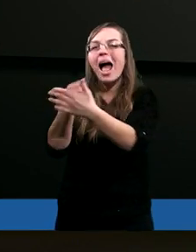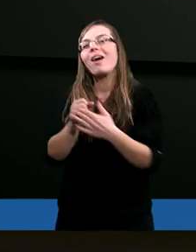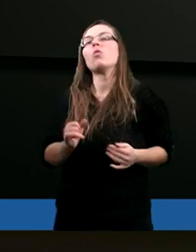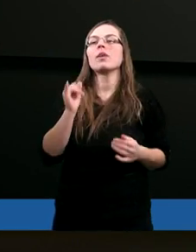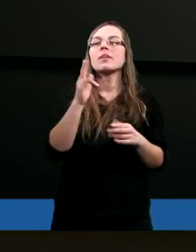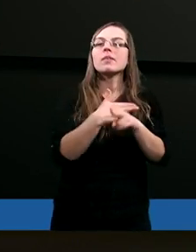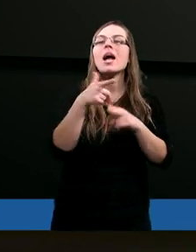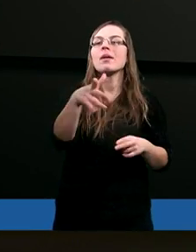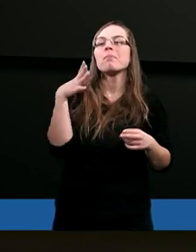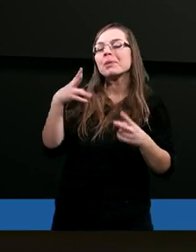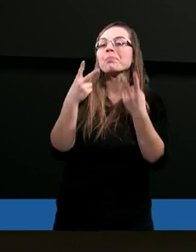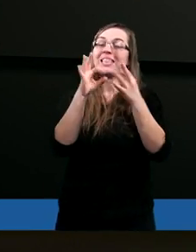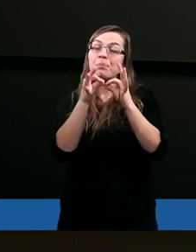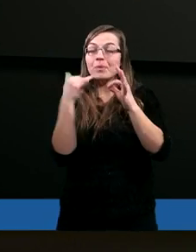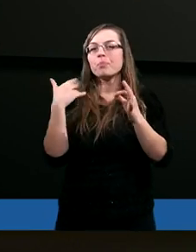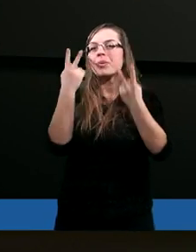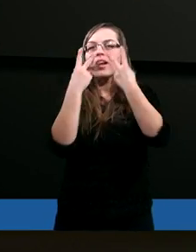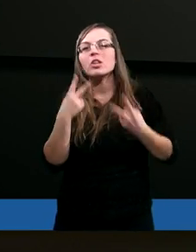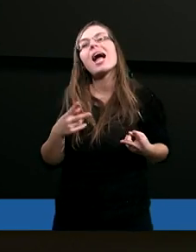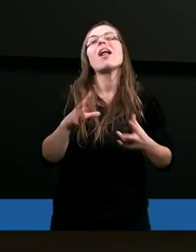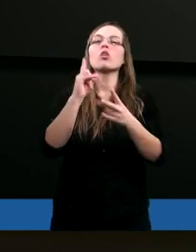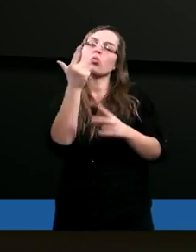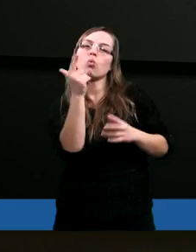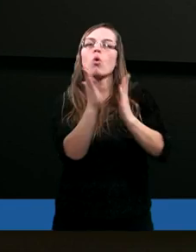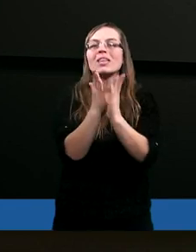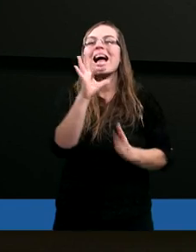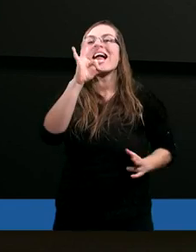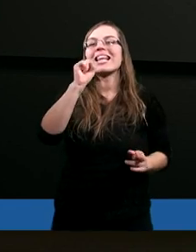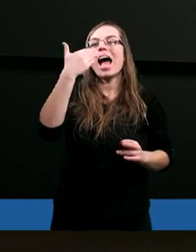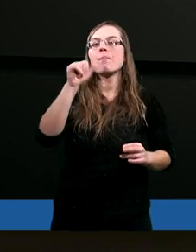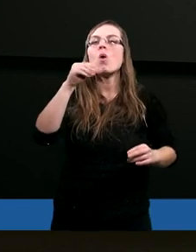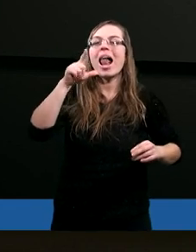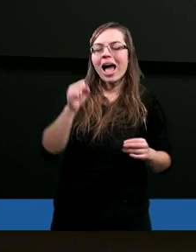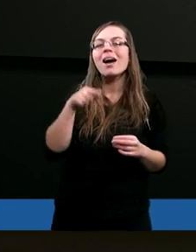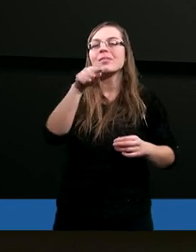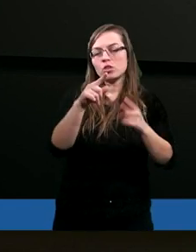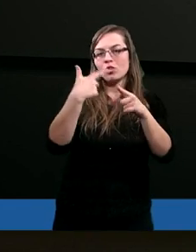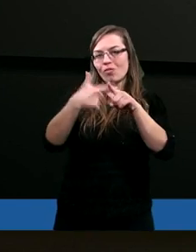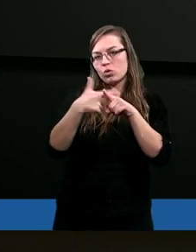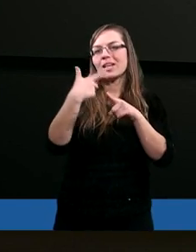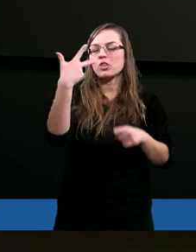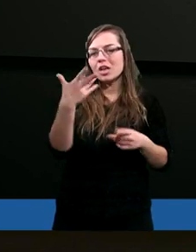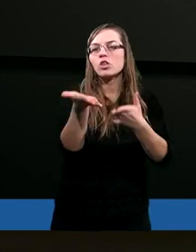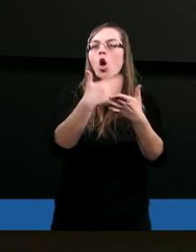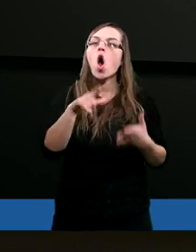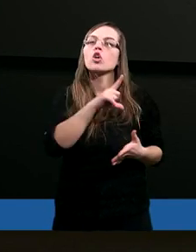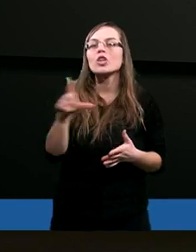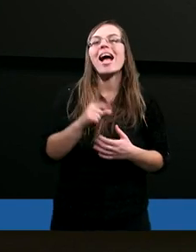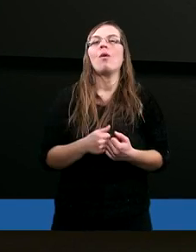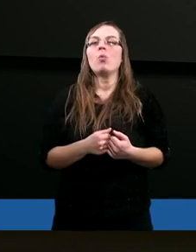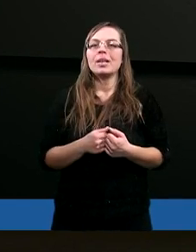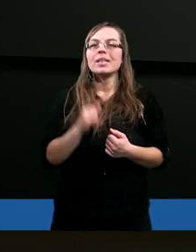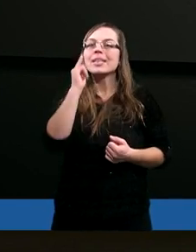Gdybyśmy przeczytali II Księgę Samuelową, tam 23 rozdział